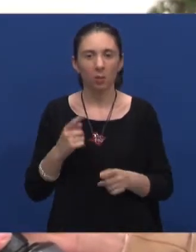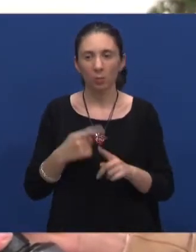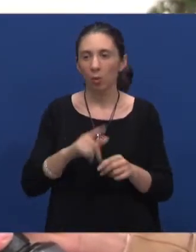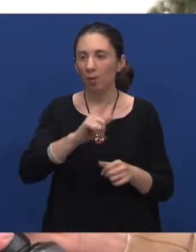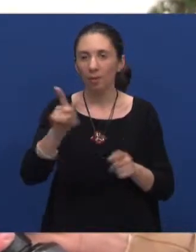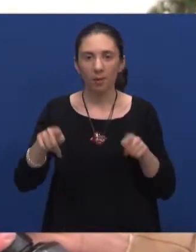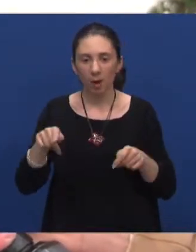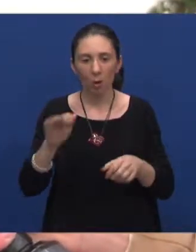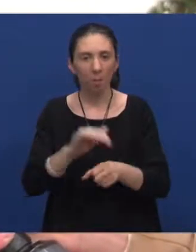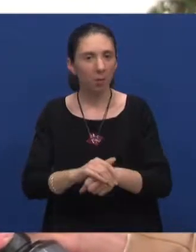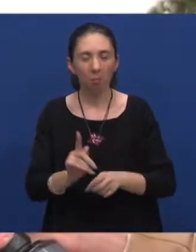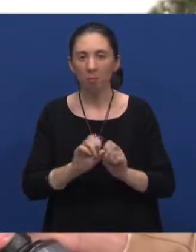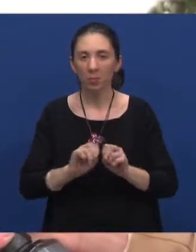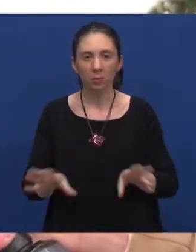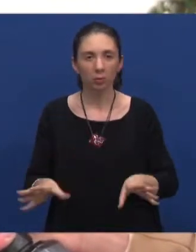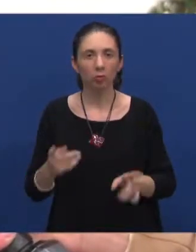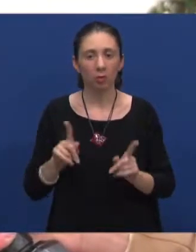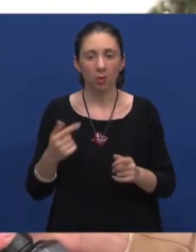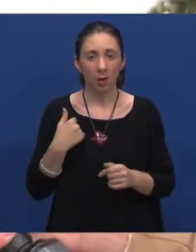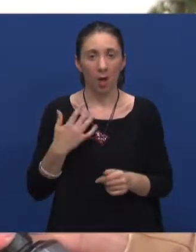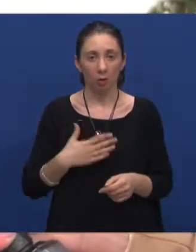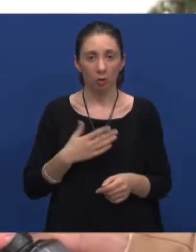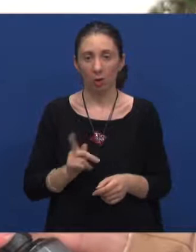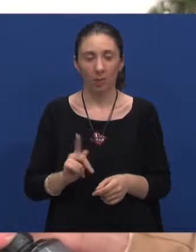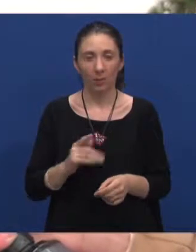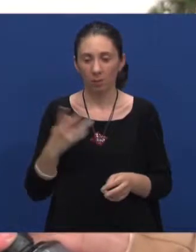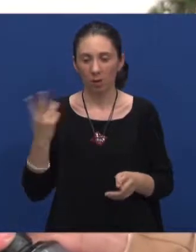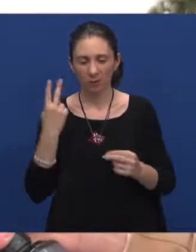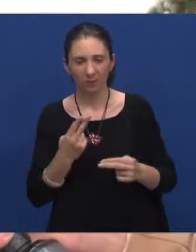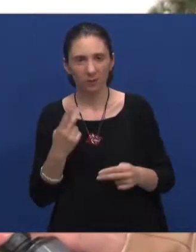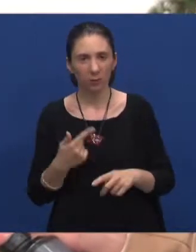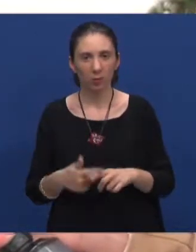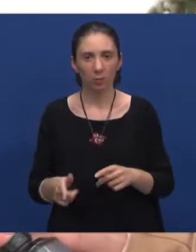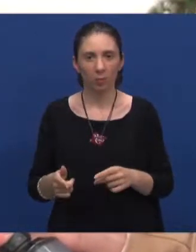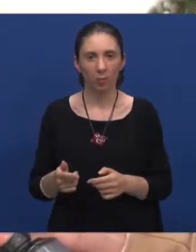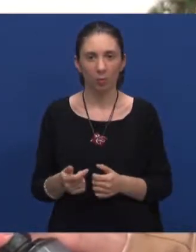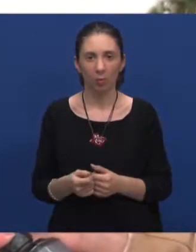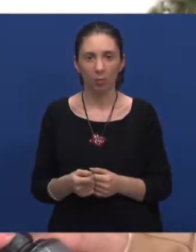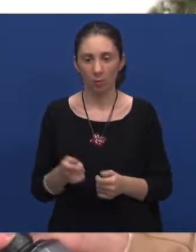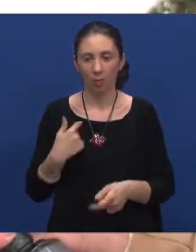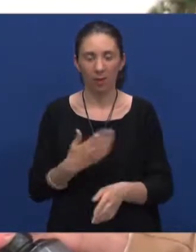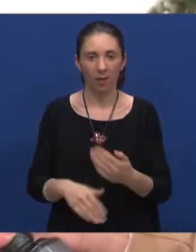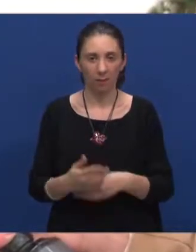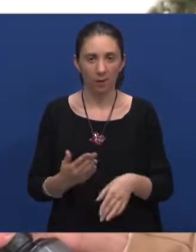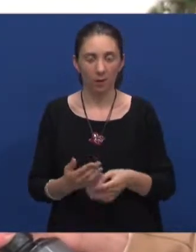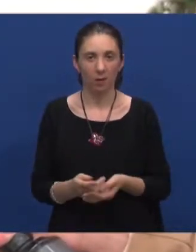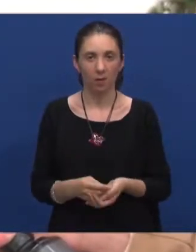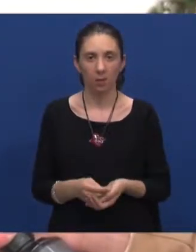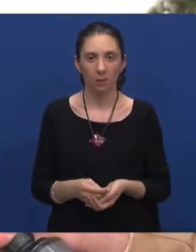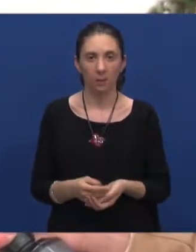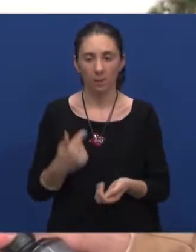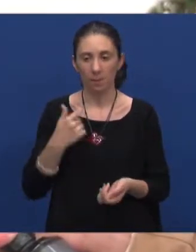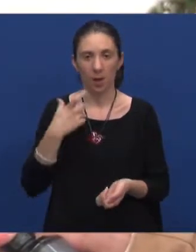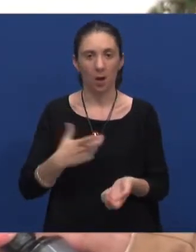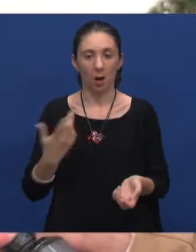posebno primjećivao, niti ja želim da se skreće pozornost na invaliditet, nego mene